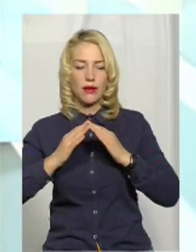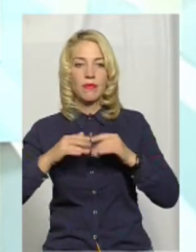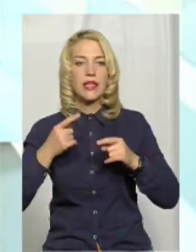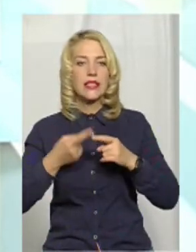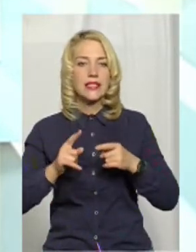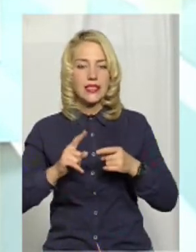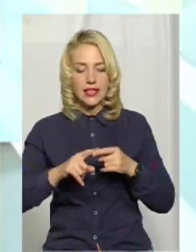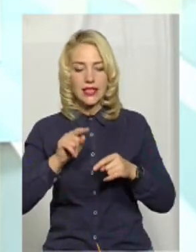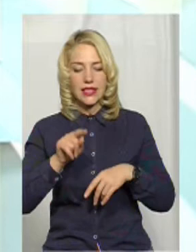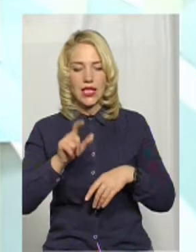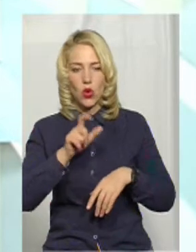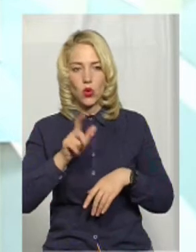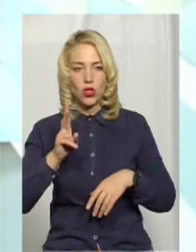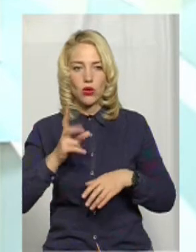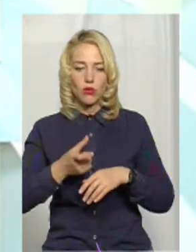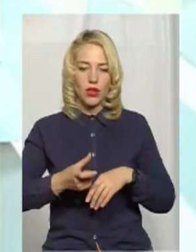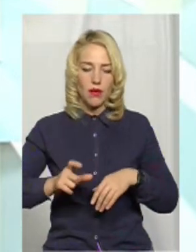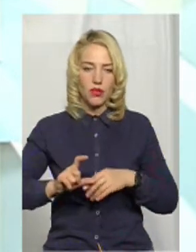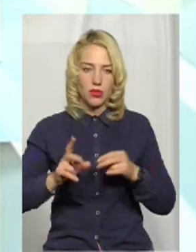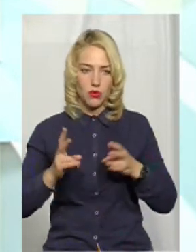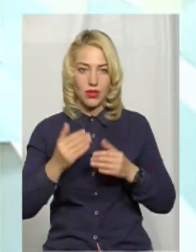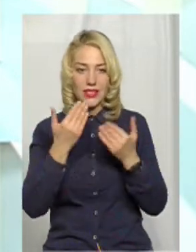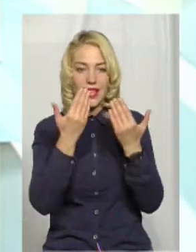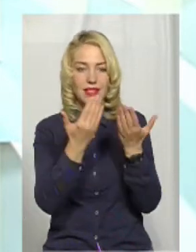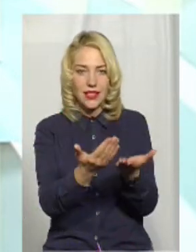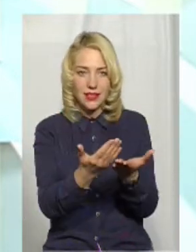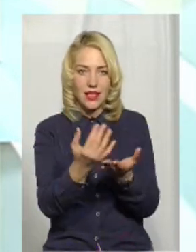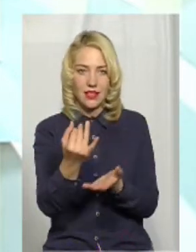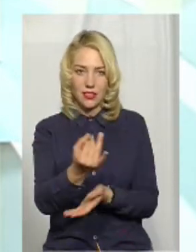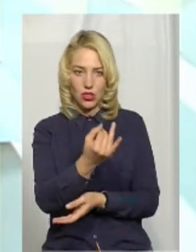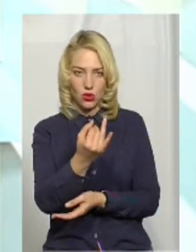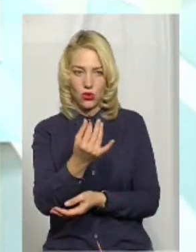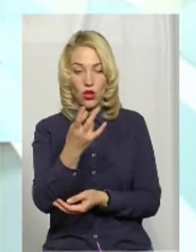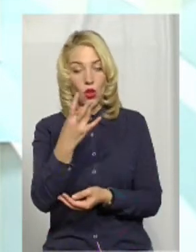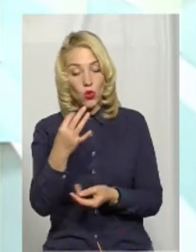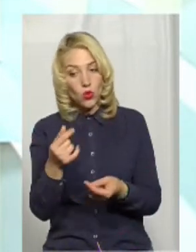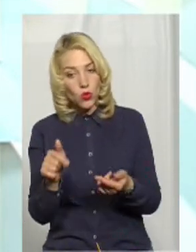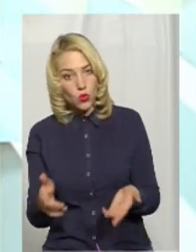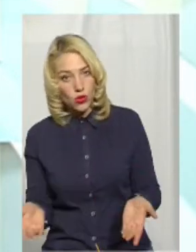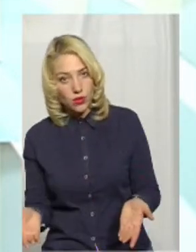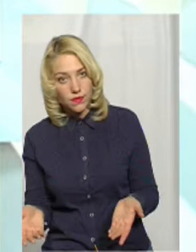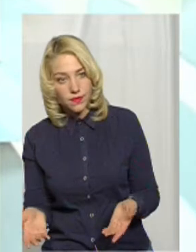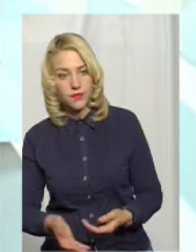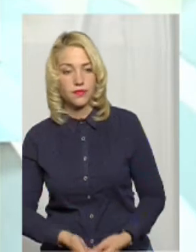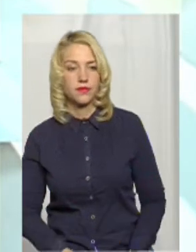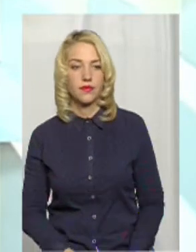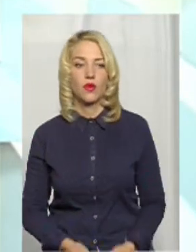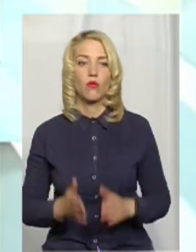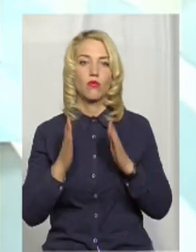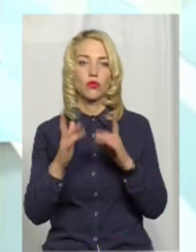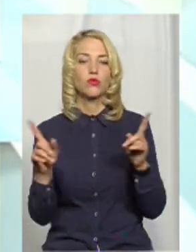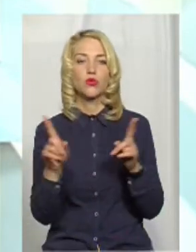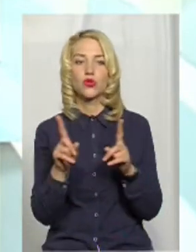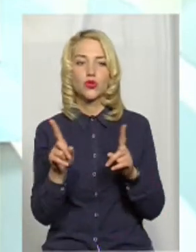Це ті люди, яким найбільше треба, мабуть, це ж їхня історія. Ось, ну, тут будемо